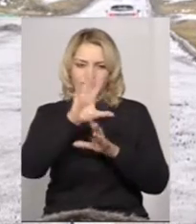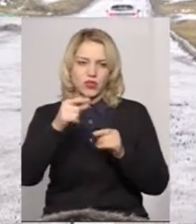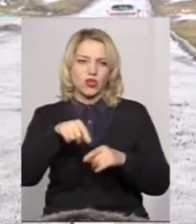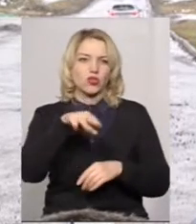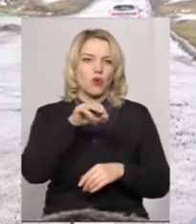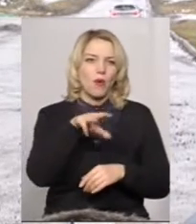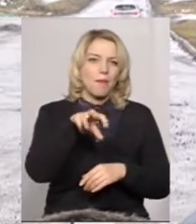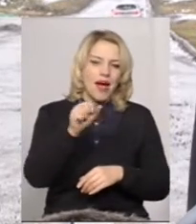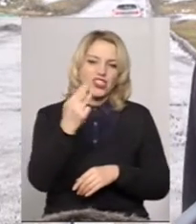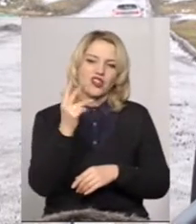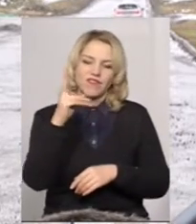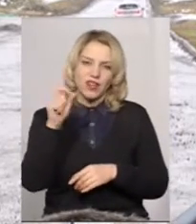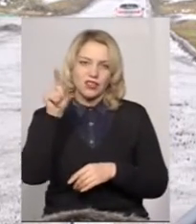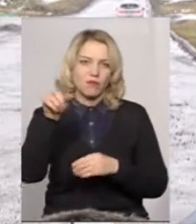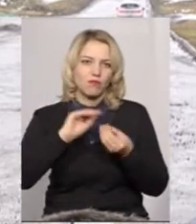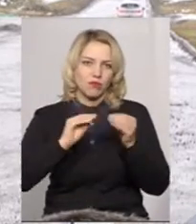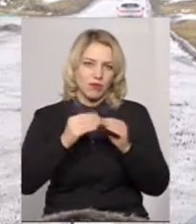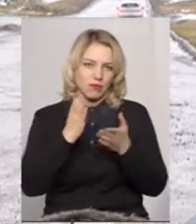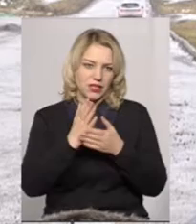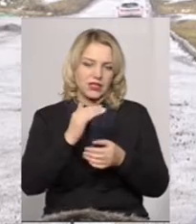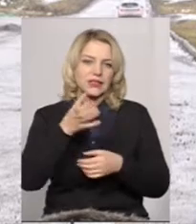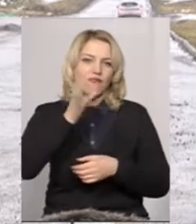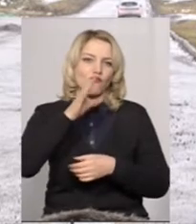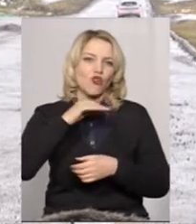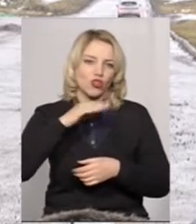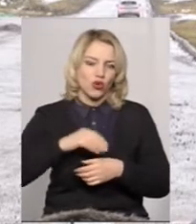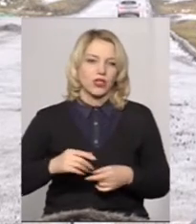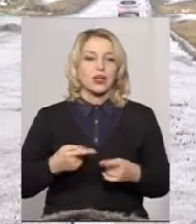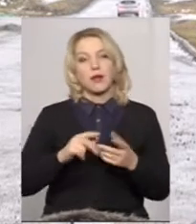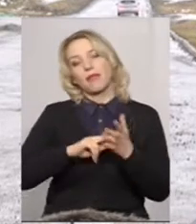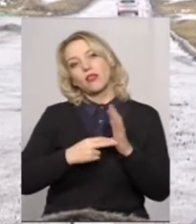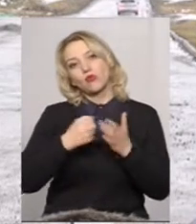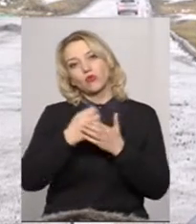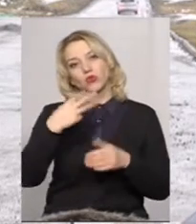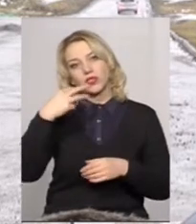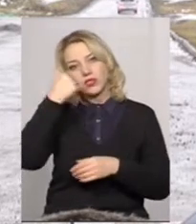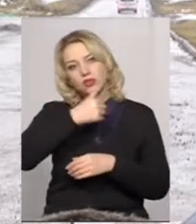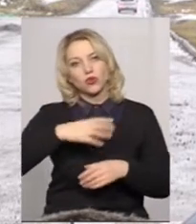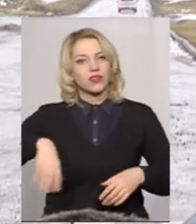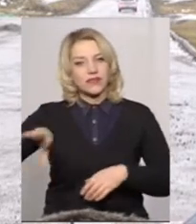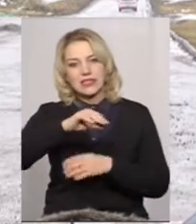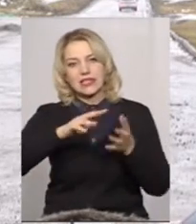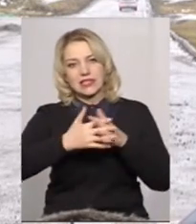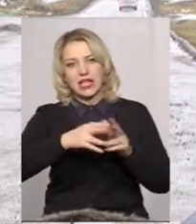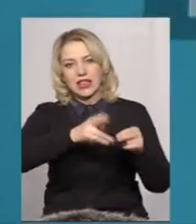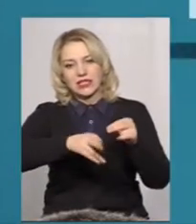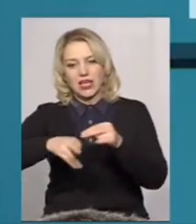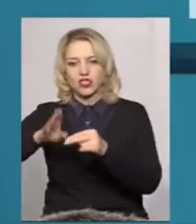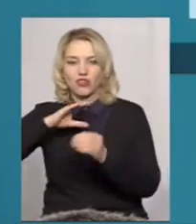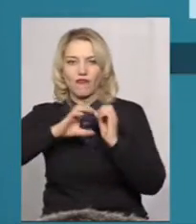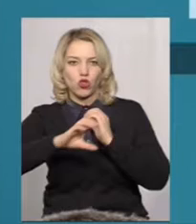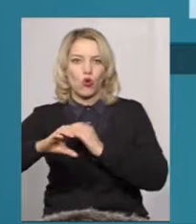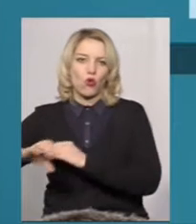там теж проблема з питною водою. Ми плануємо до 20-го року вже в майже всіх селах закінчити водогони.